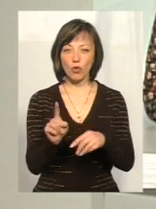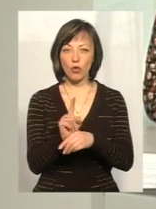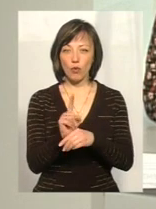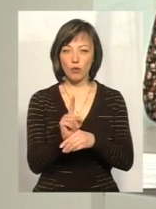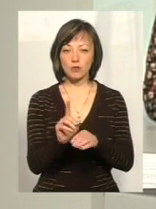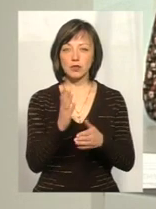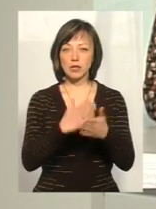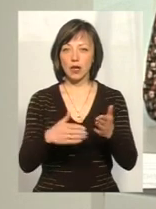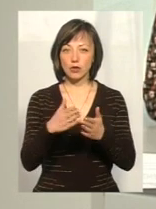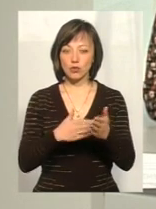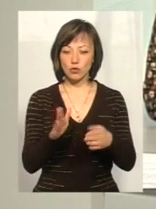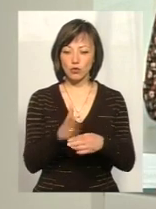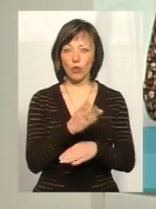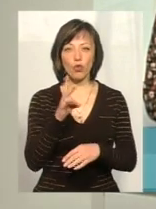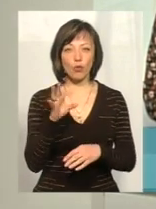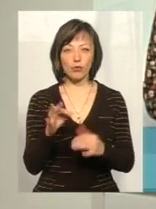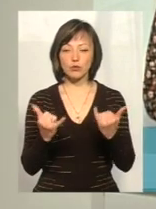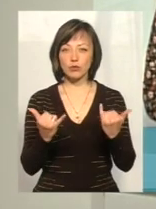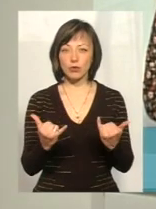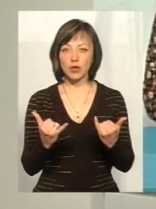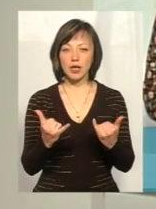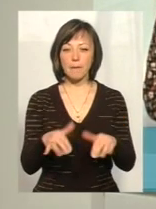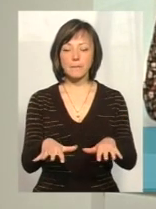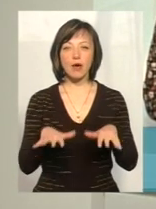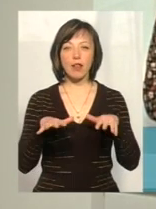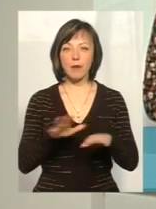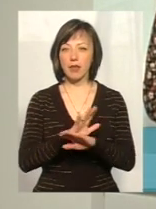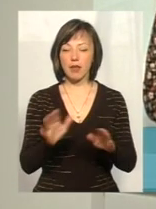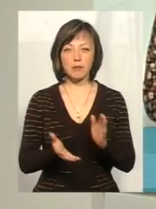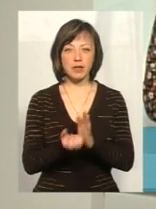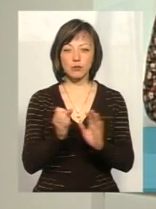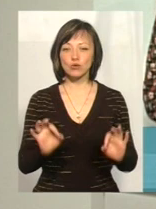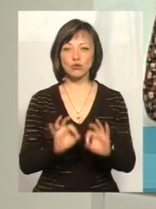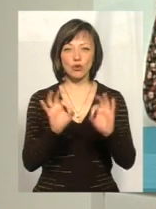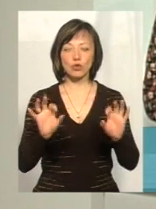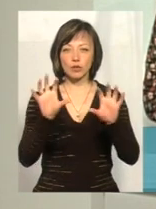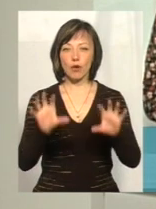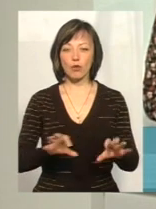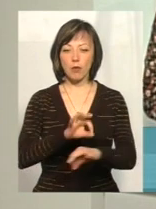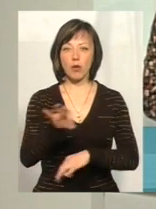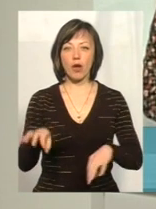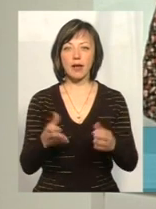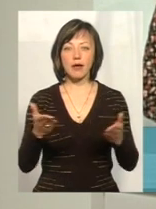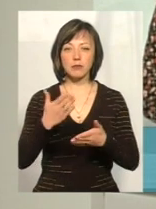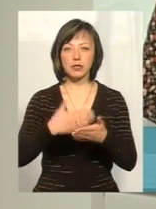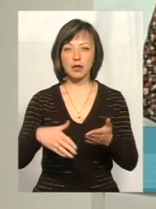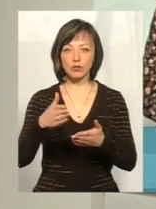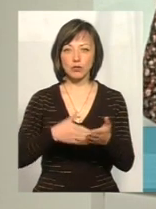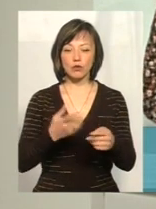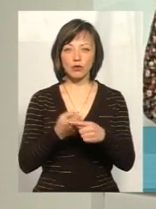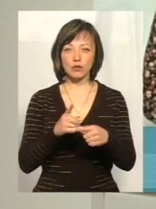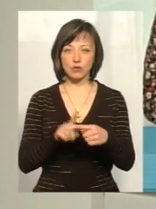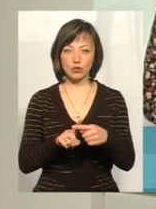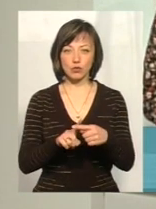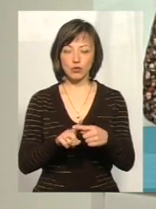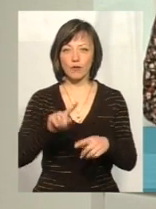скасують. Та попри це сьогодні парламент не підтримав жодного законопроекту, який би скасовував цю